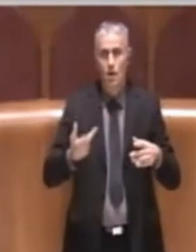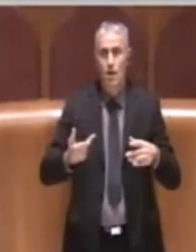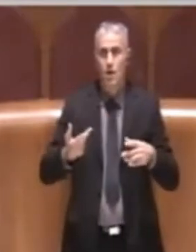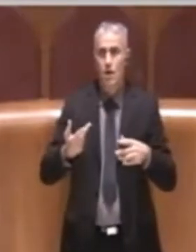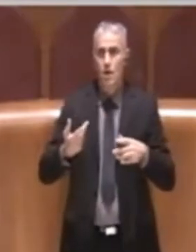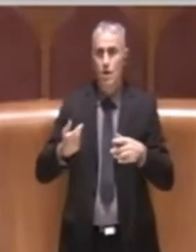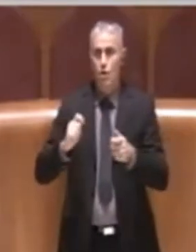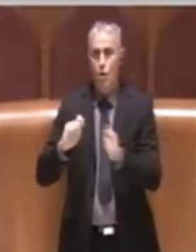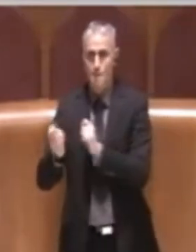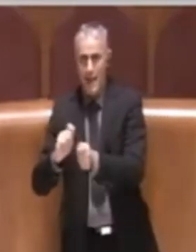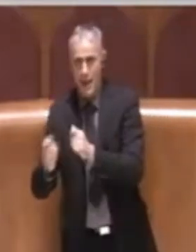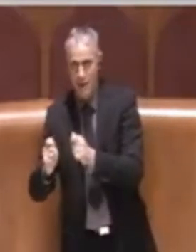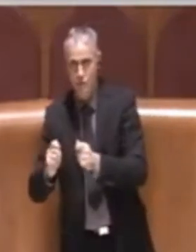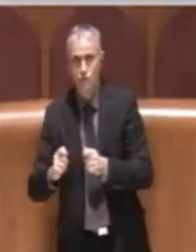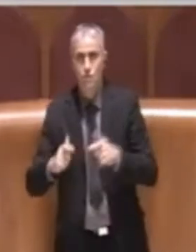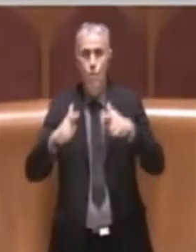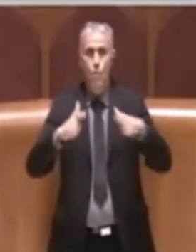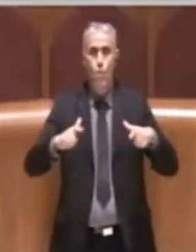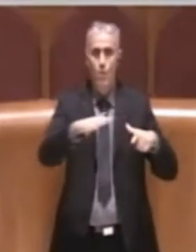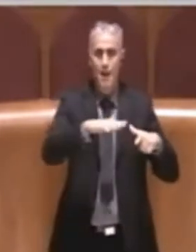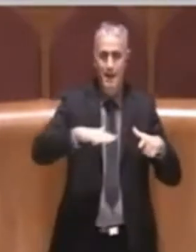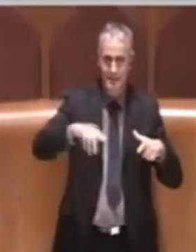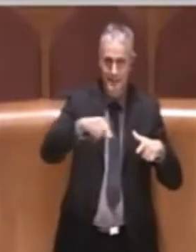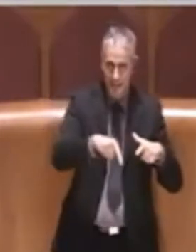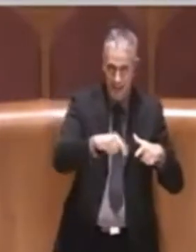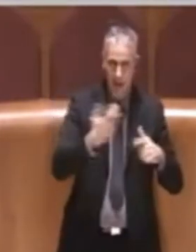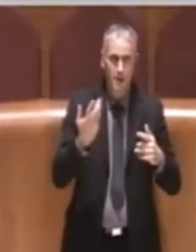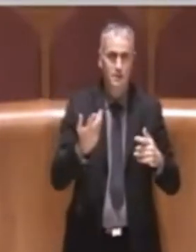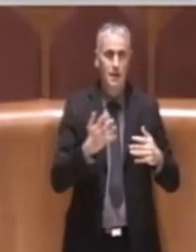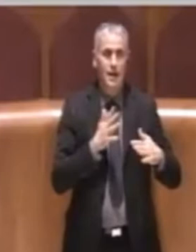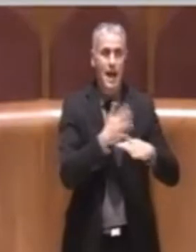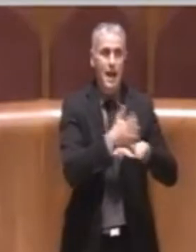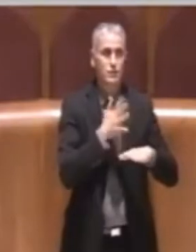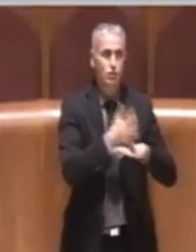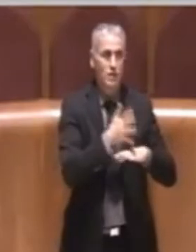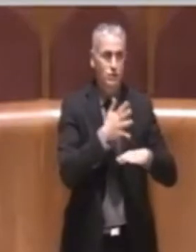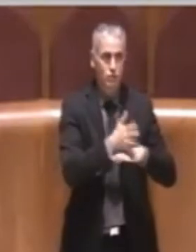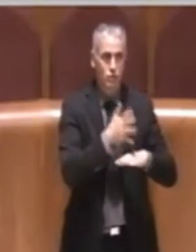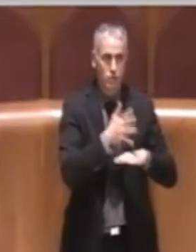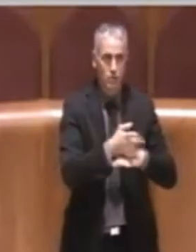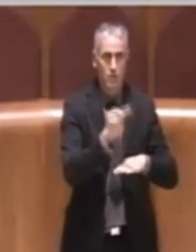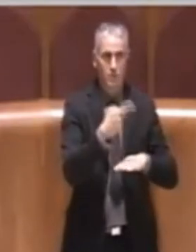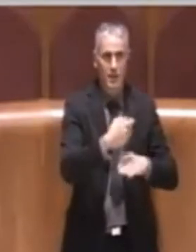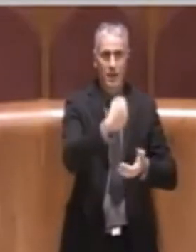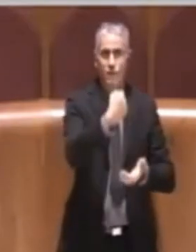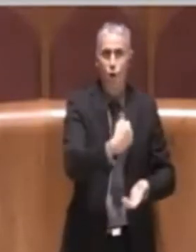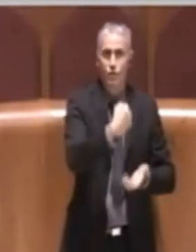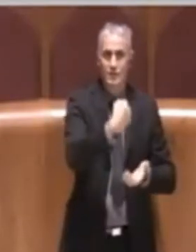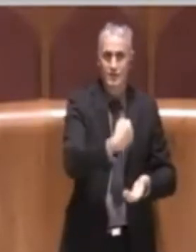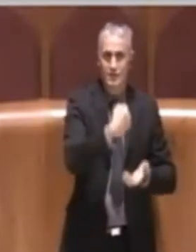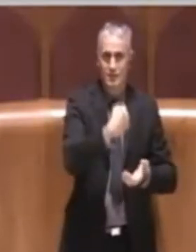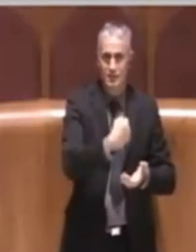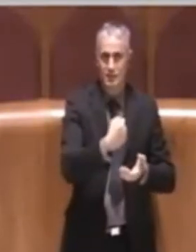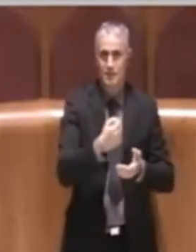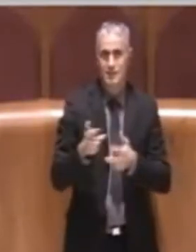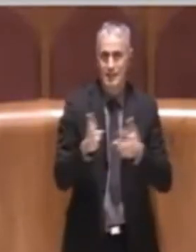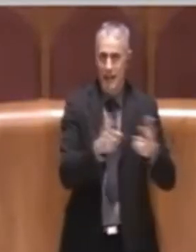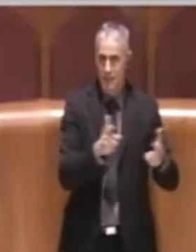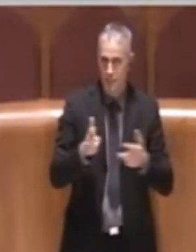all'urbanistica, all'accesso ai fondi legati ai trasporti, ai